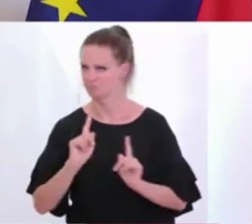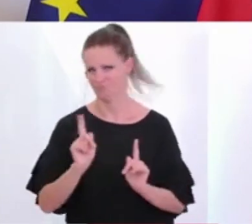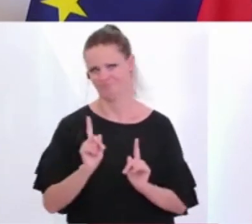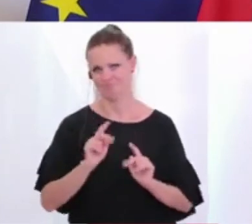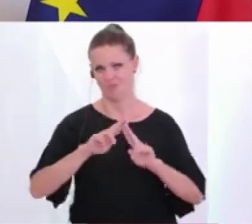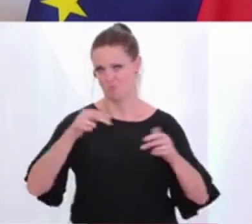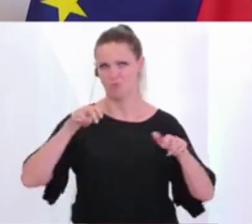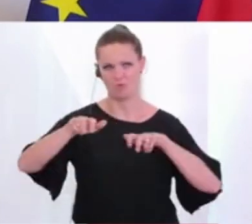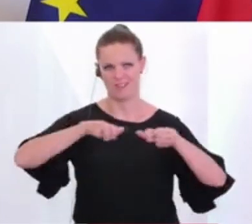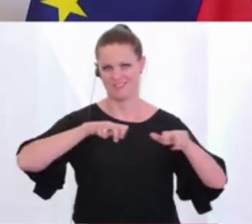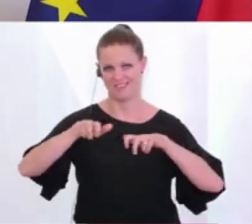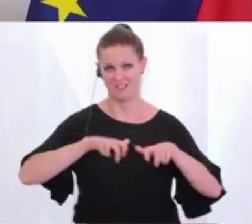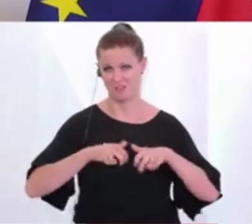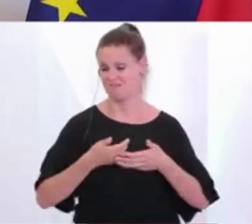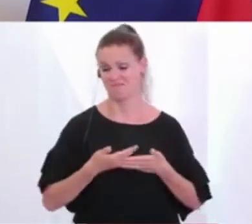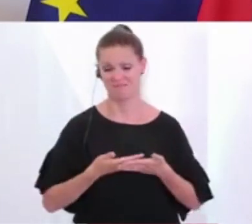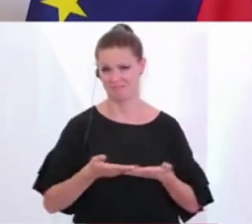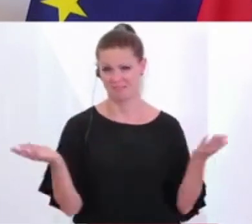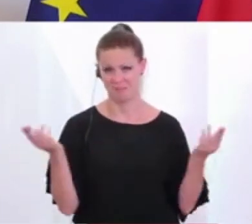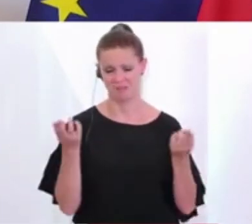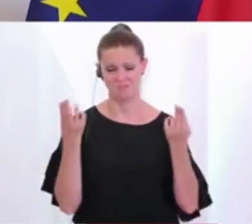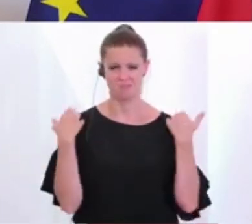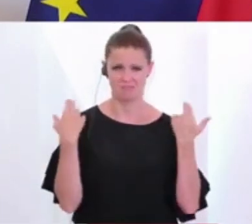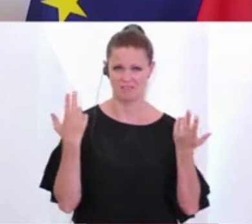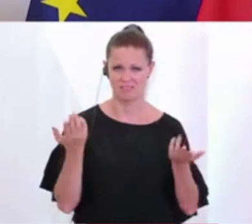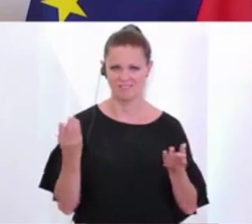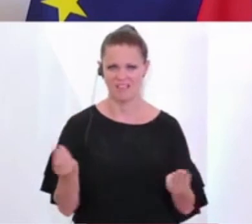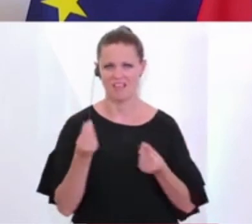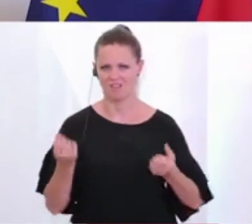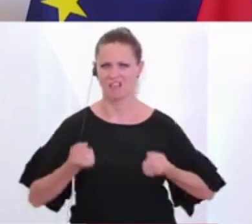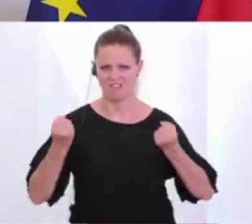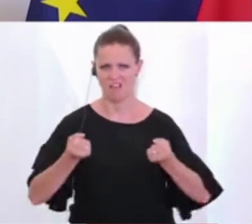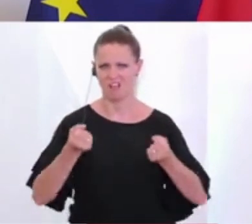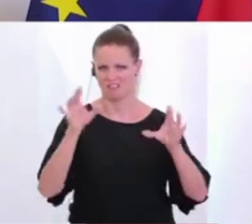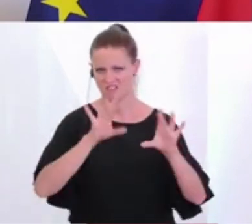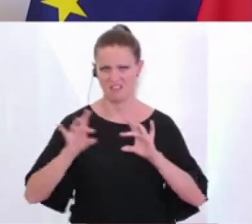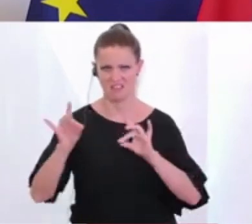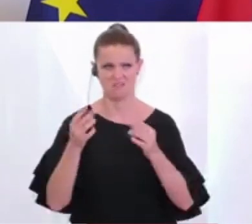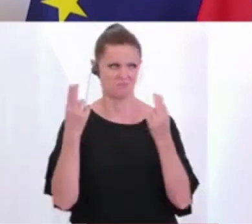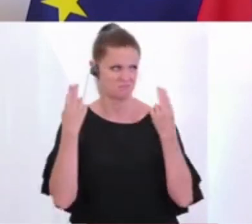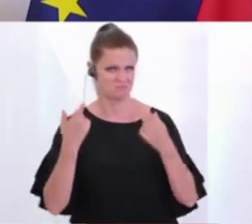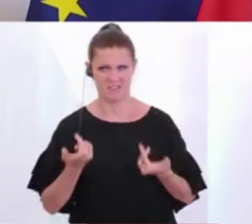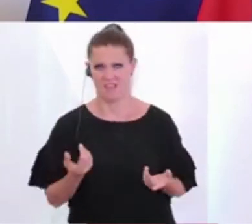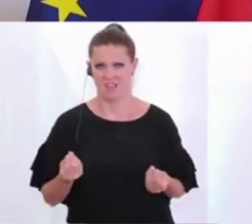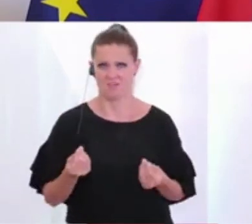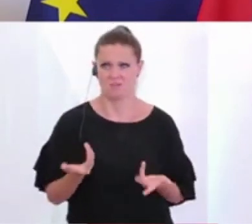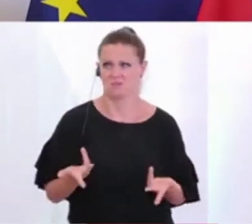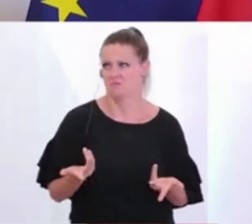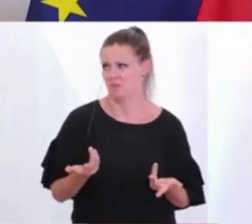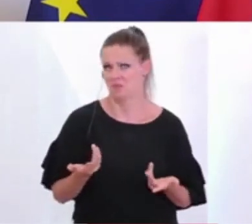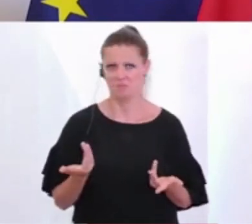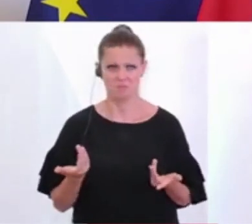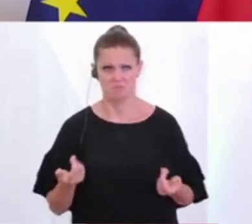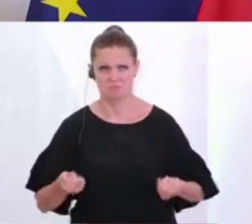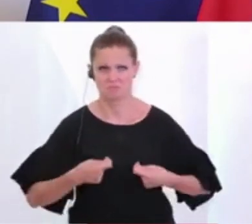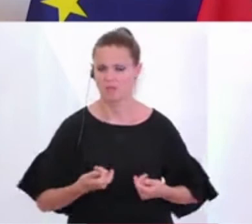der Bundesregierung lässt sich einschüchtern von irgendwelchen potenziellen Gewalttäterinnen oder Gewalttätern, sondern der Weg wird konsequent